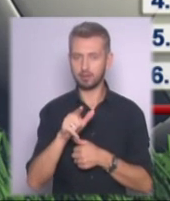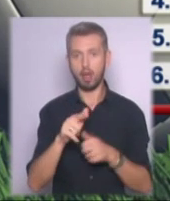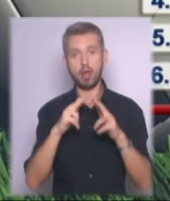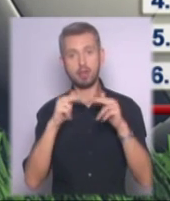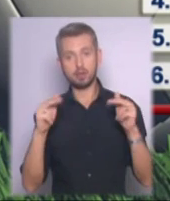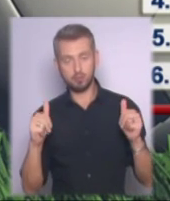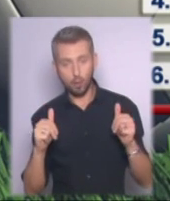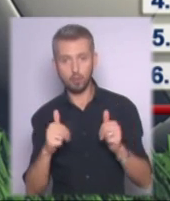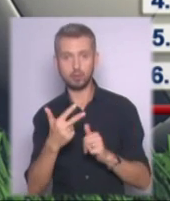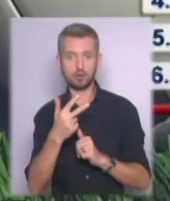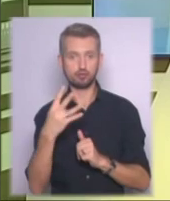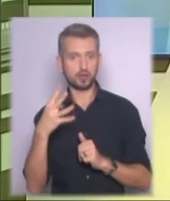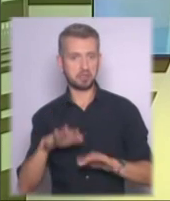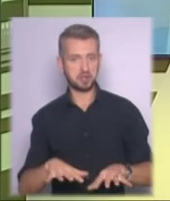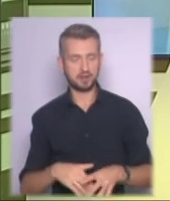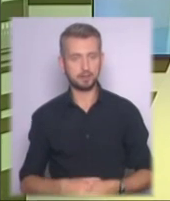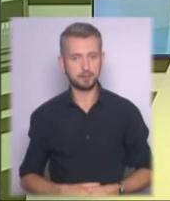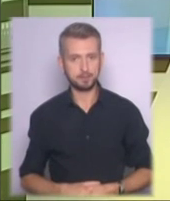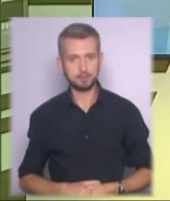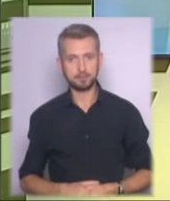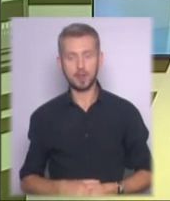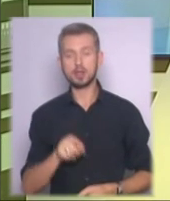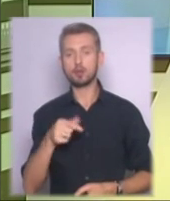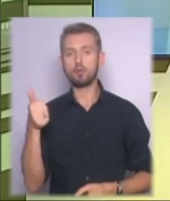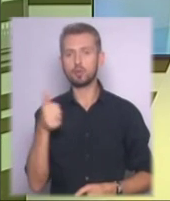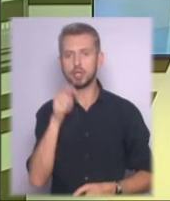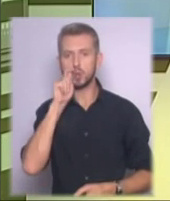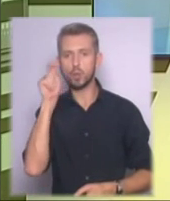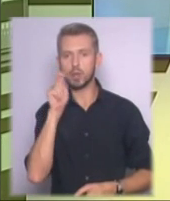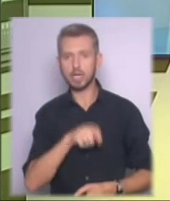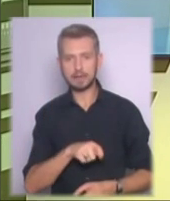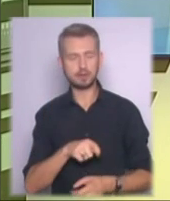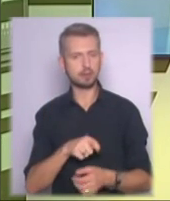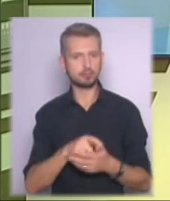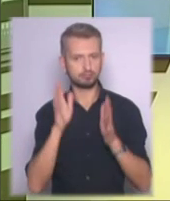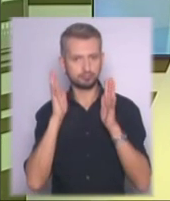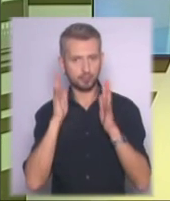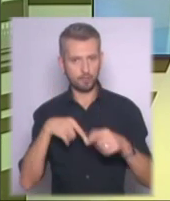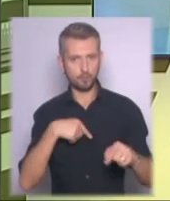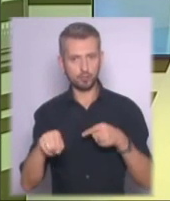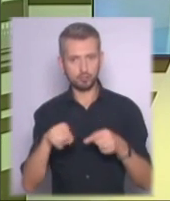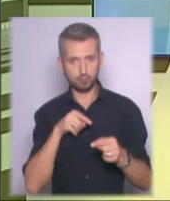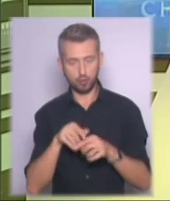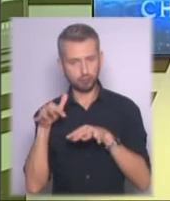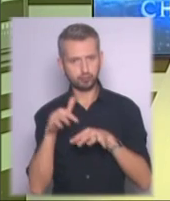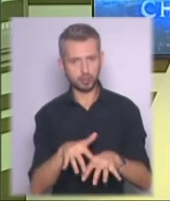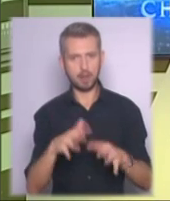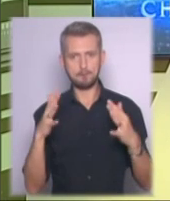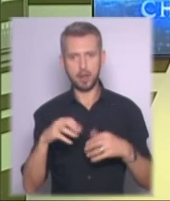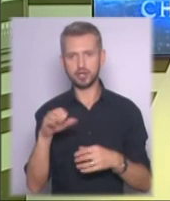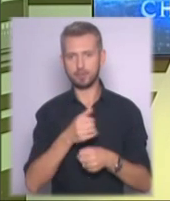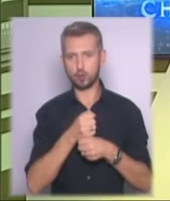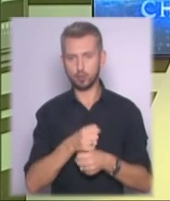четверту сходинки. На цьому тижні українські поціновувачі футболу примкнуться на матчі Єврокубків. Через